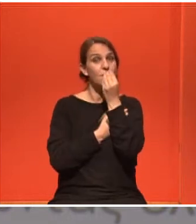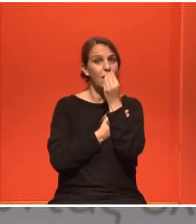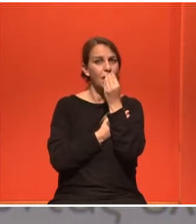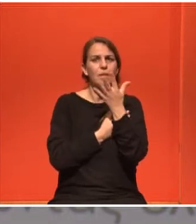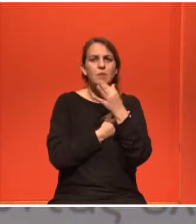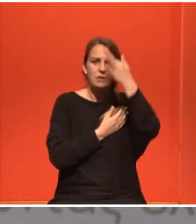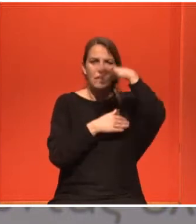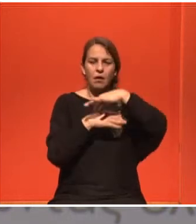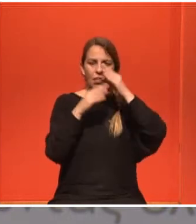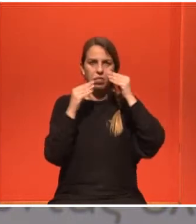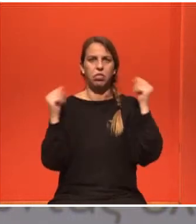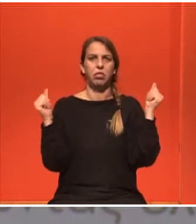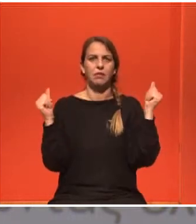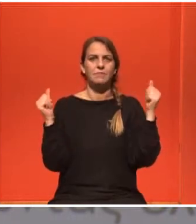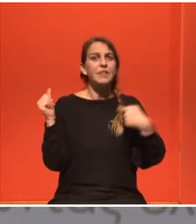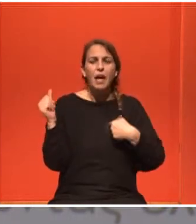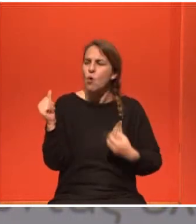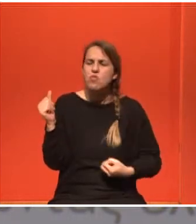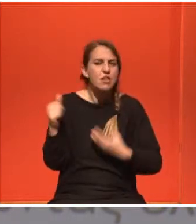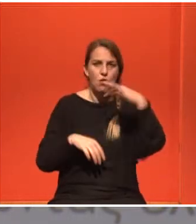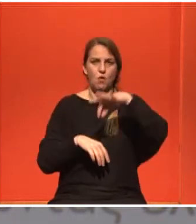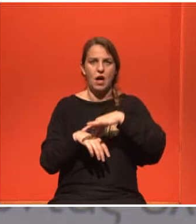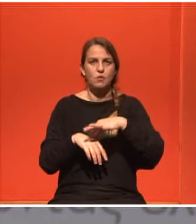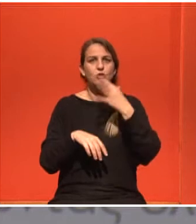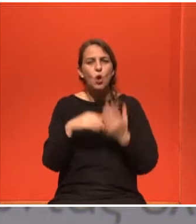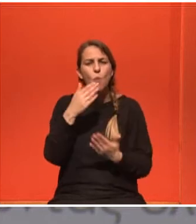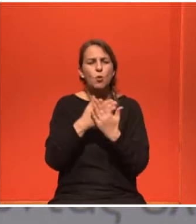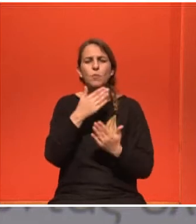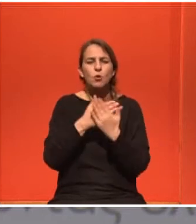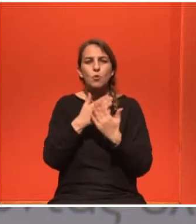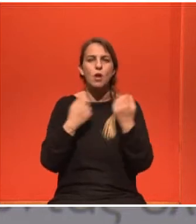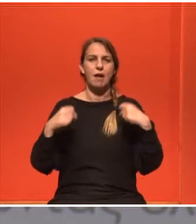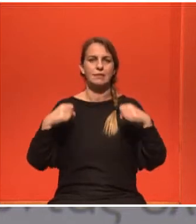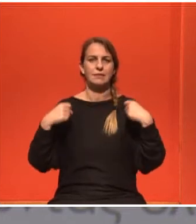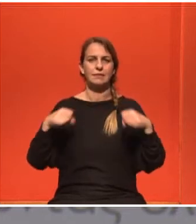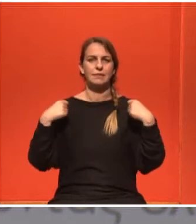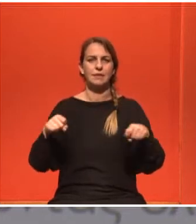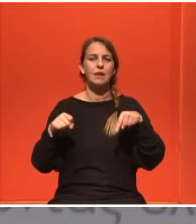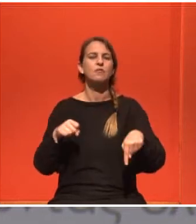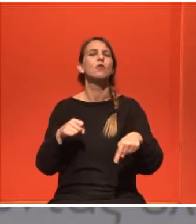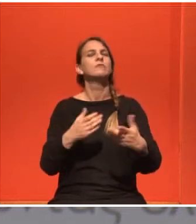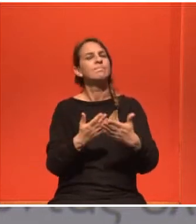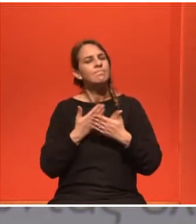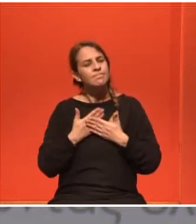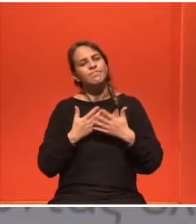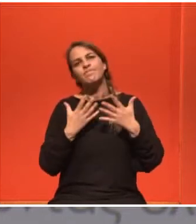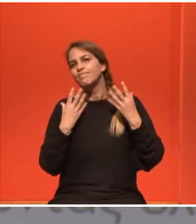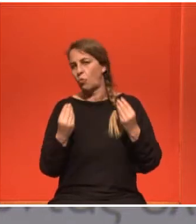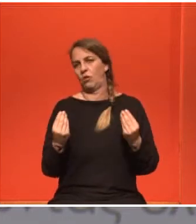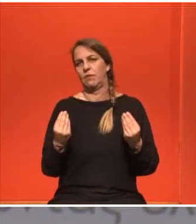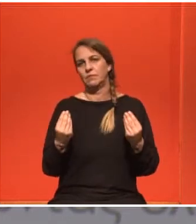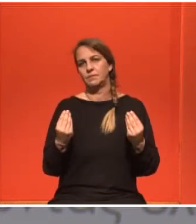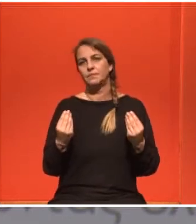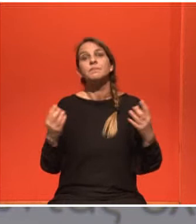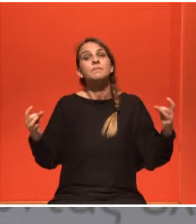είμαι άρρωστη. Βασικά δεν ένιωσα ποτέ άρρωστη. Η άσκηση λοιπόν θεωρώ ότι όταν